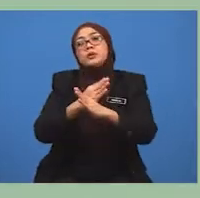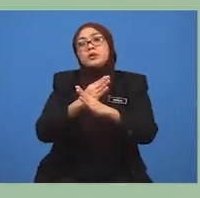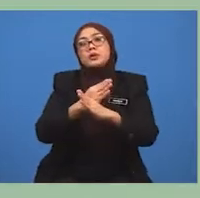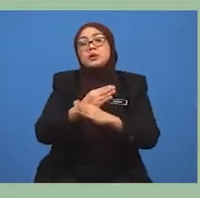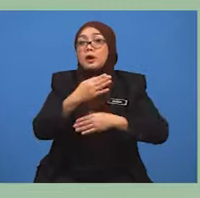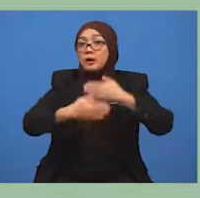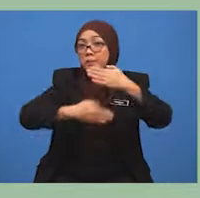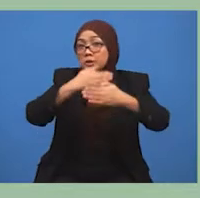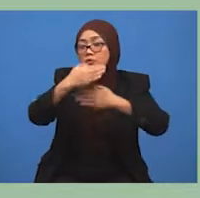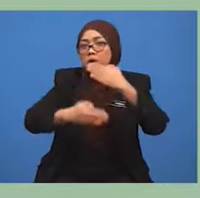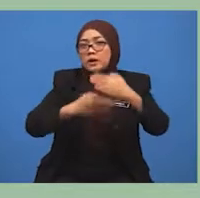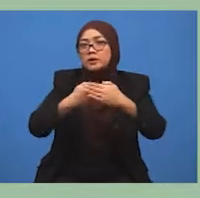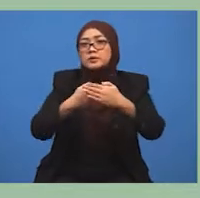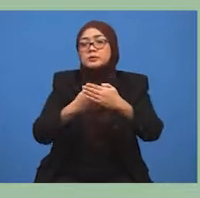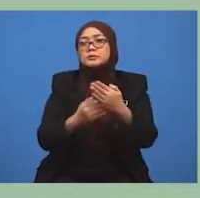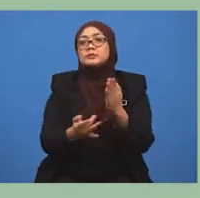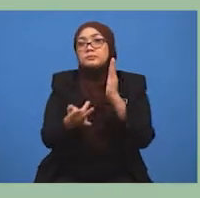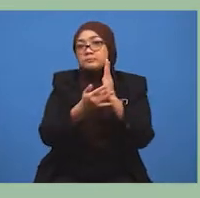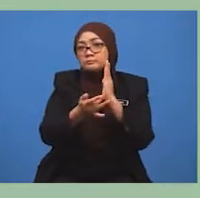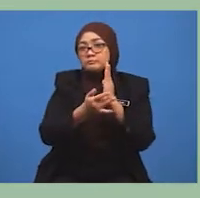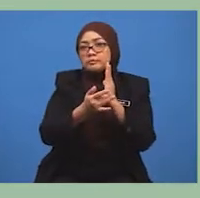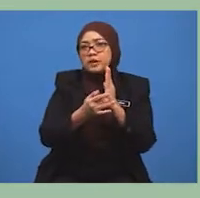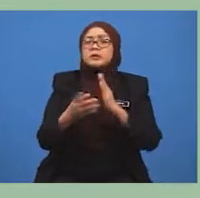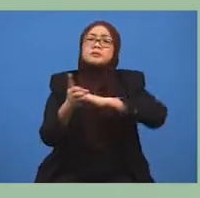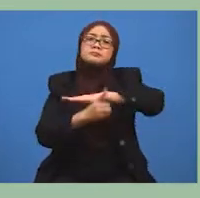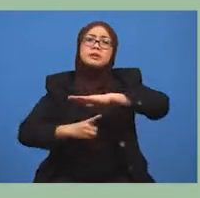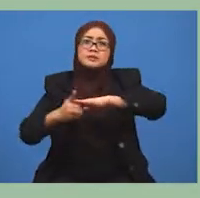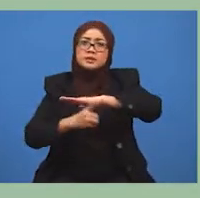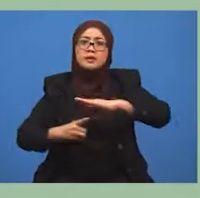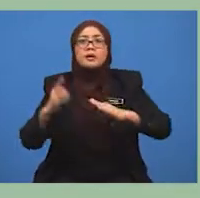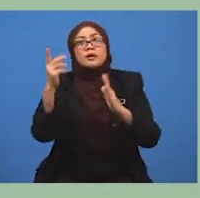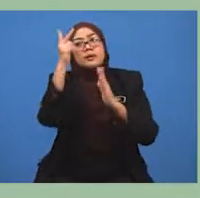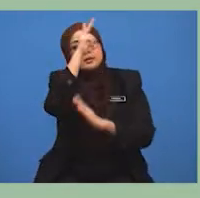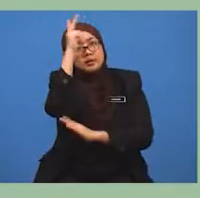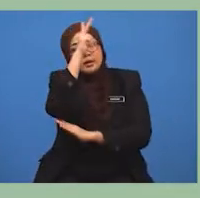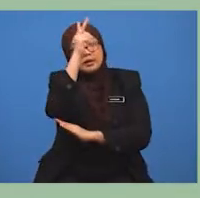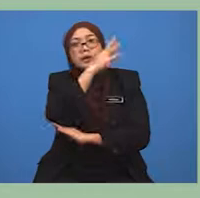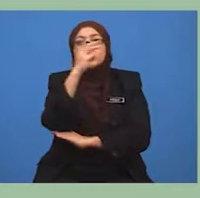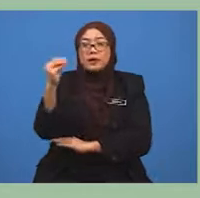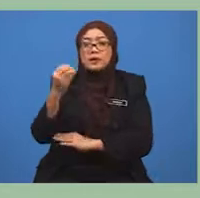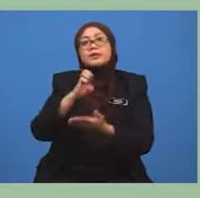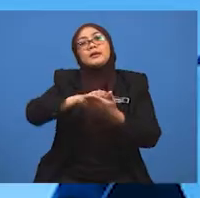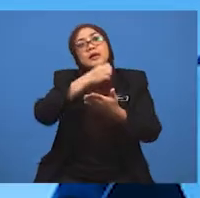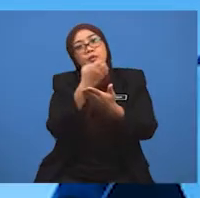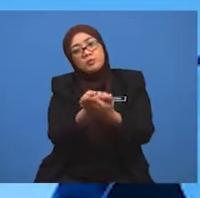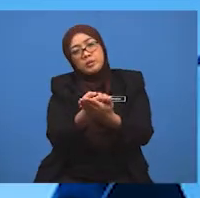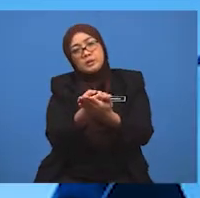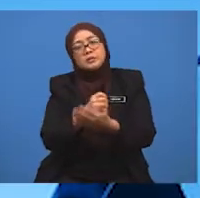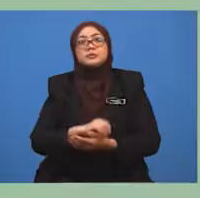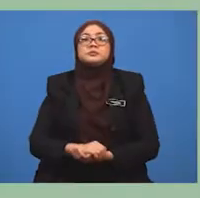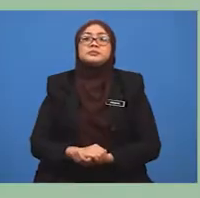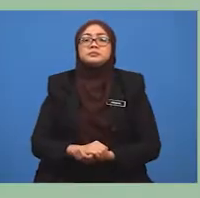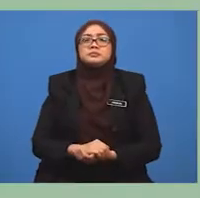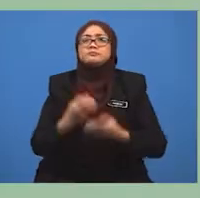teknologi. Ketiga, dasar kerajaan. Dan keempat, kegiatan ekonomi. Cuba